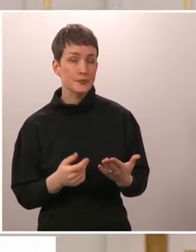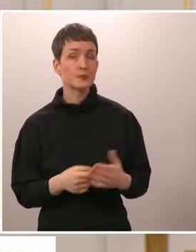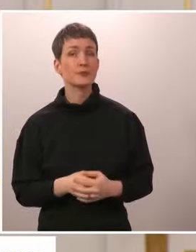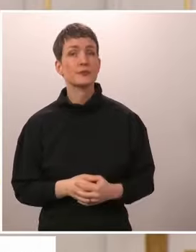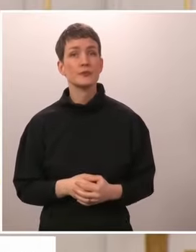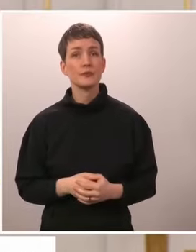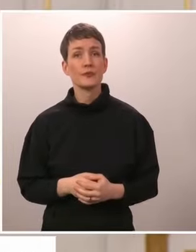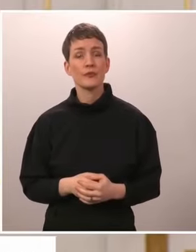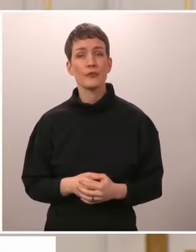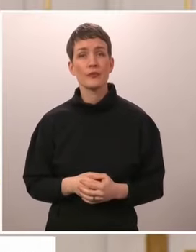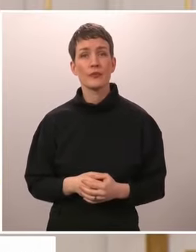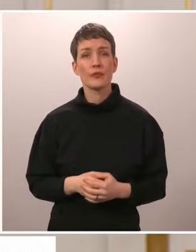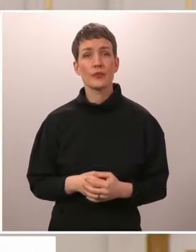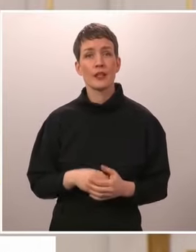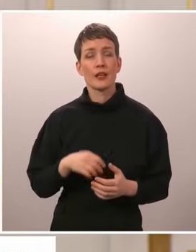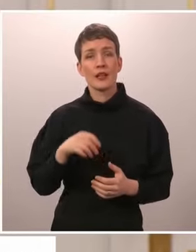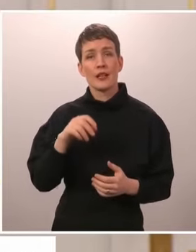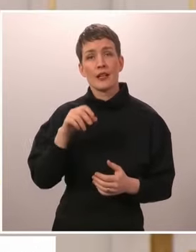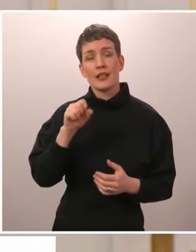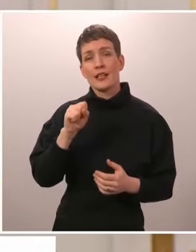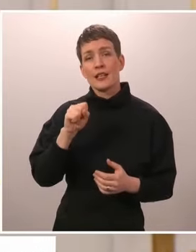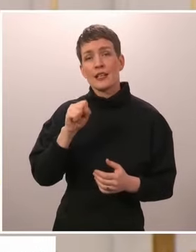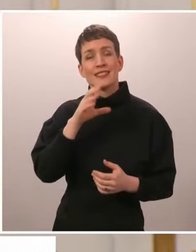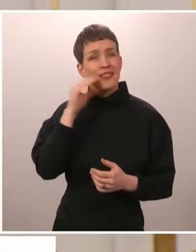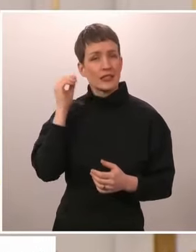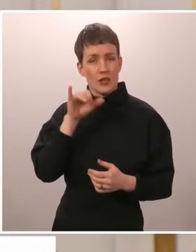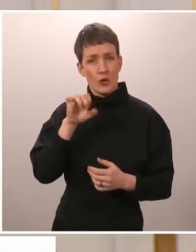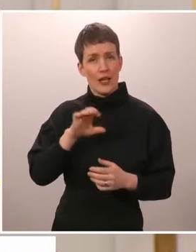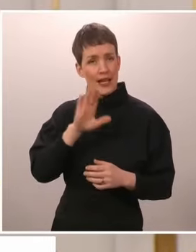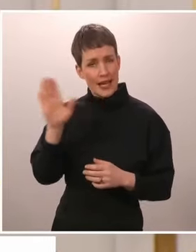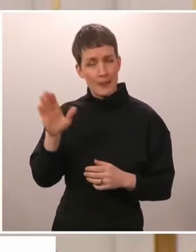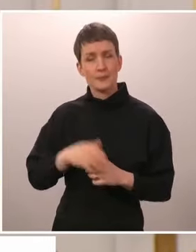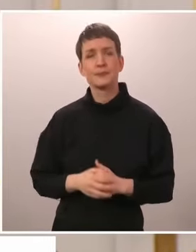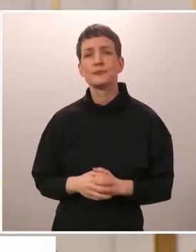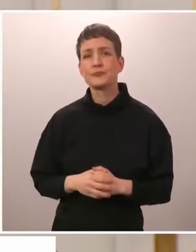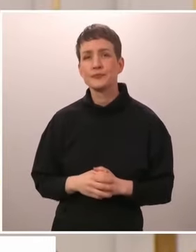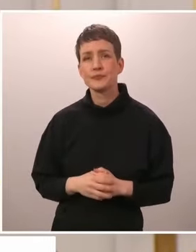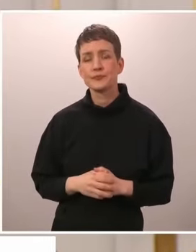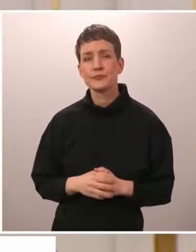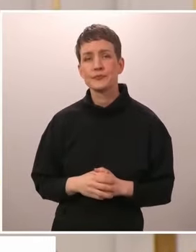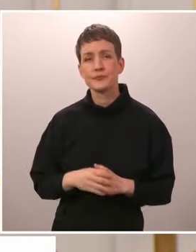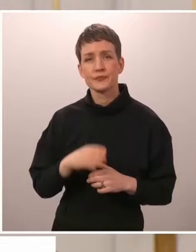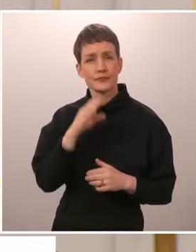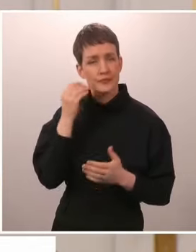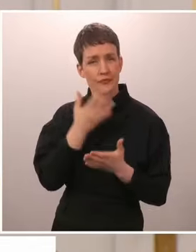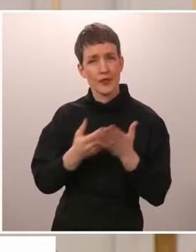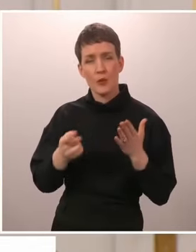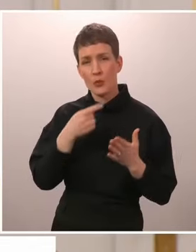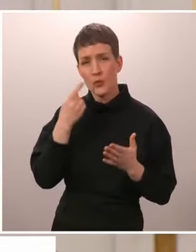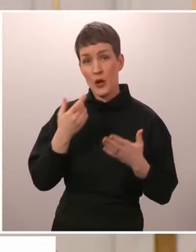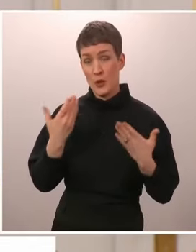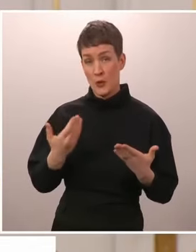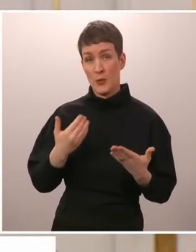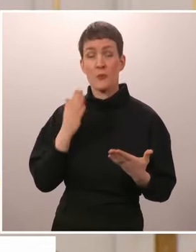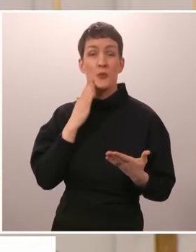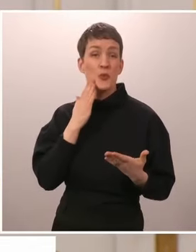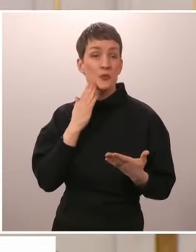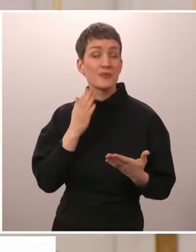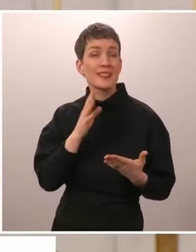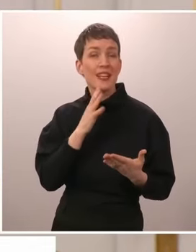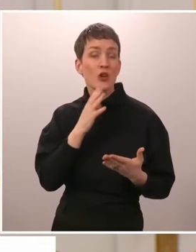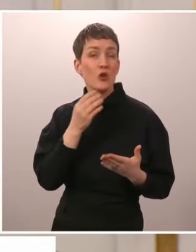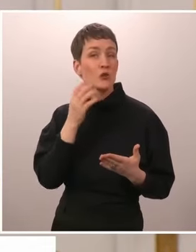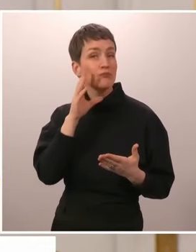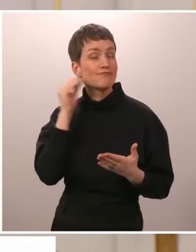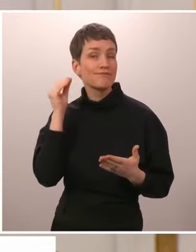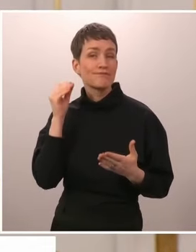Karmela Valder, svenska Yle, hei. Jag skulle gärna vilja höra om dina känslor under dagens lopp på svenska också,